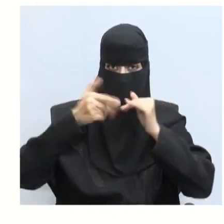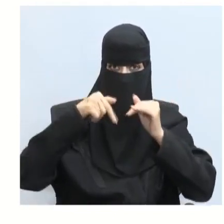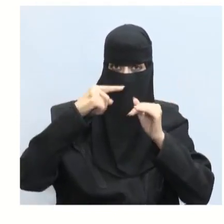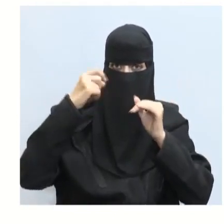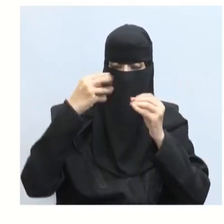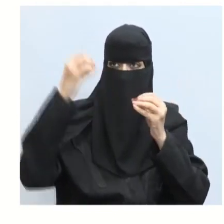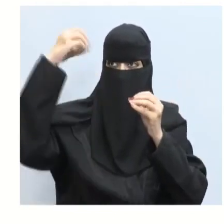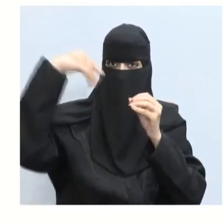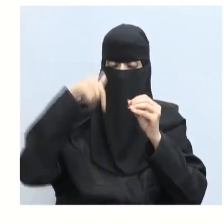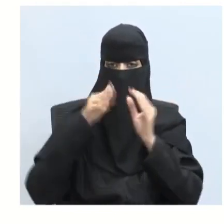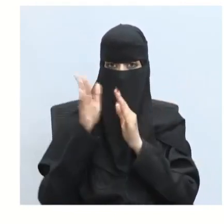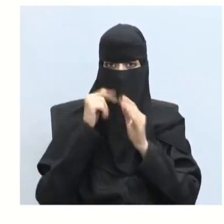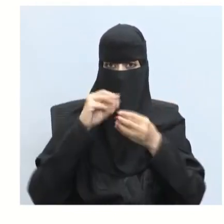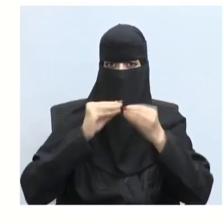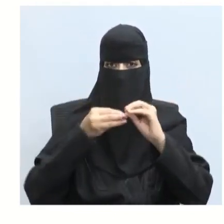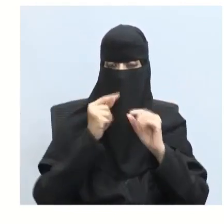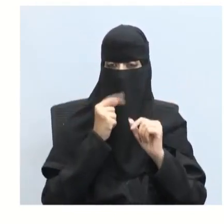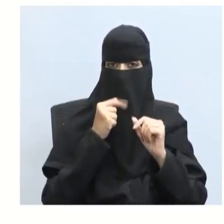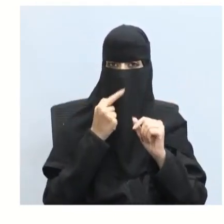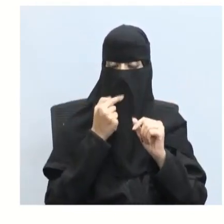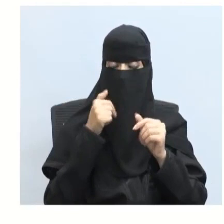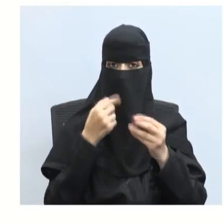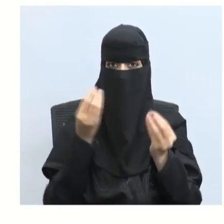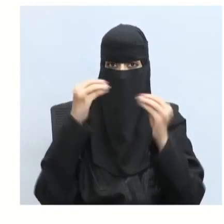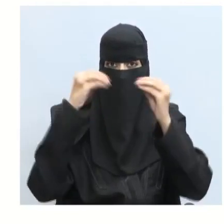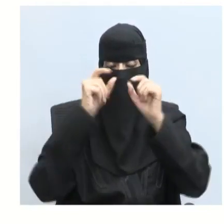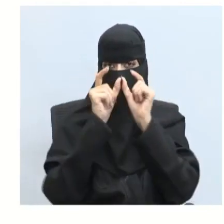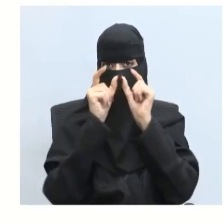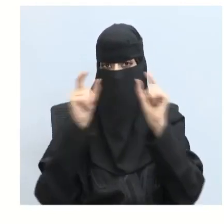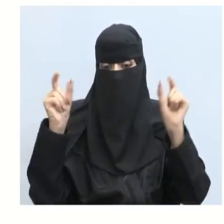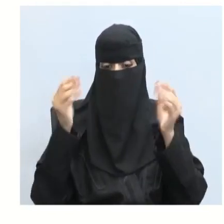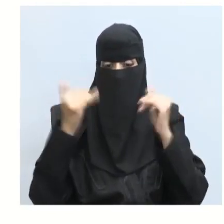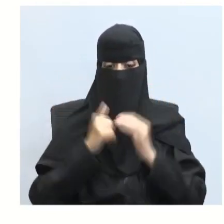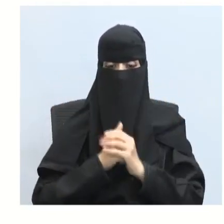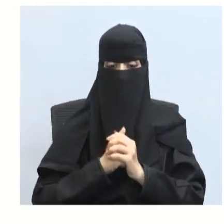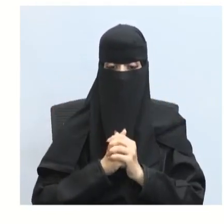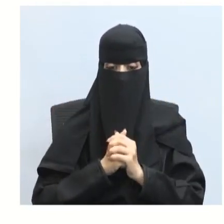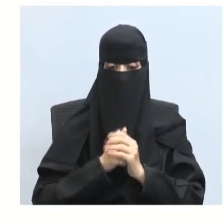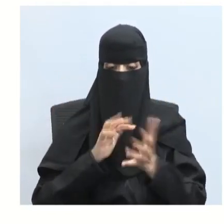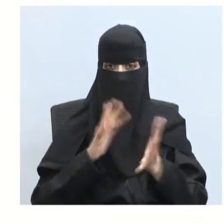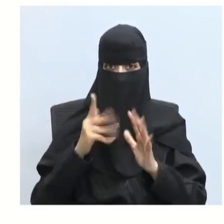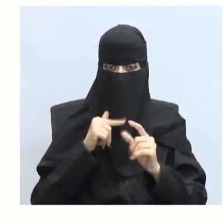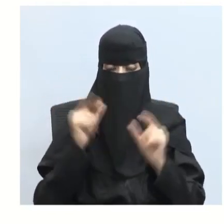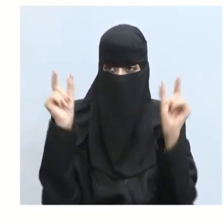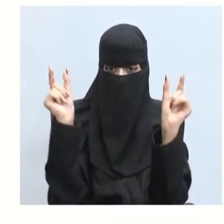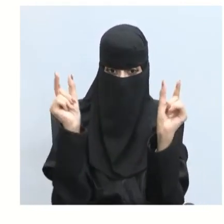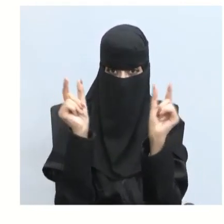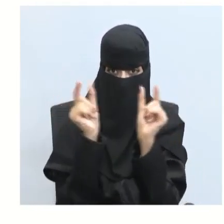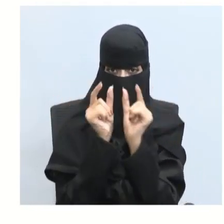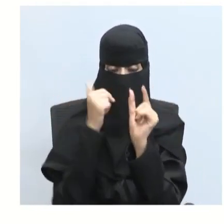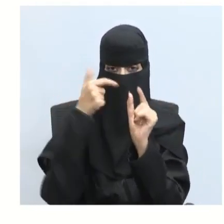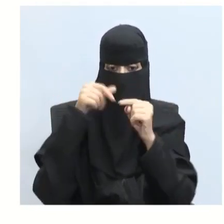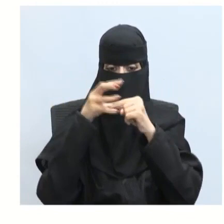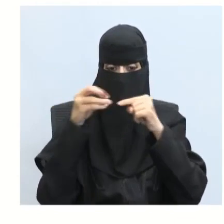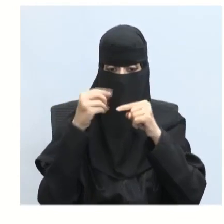الضوء يزاح نحو الأحمر لأنه حدث زيادة في الطول الموجي أما إذا اقتربوا فإن